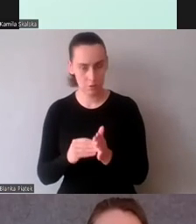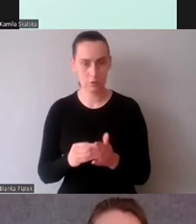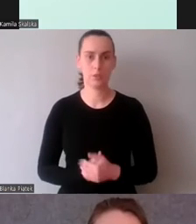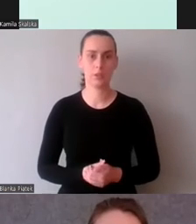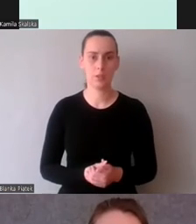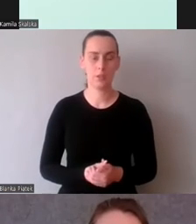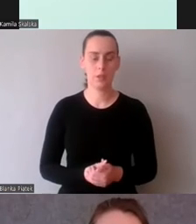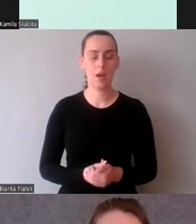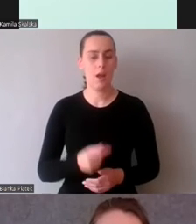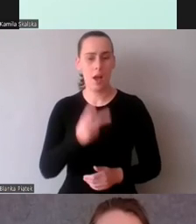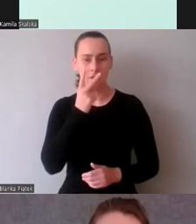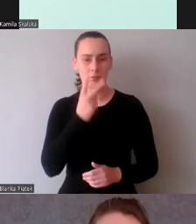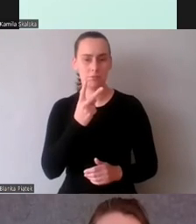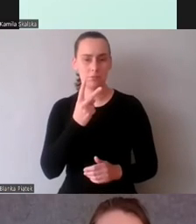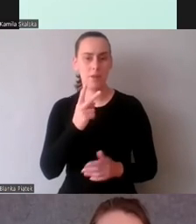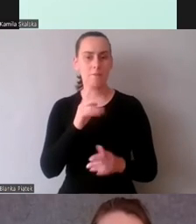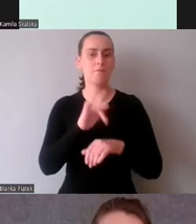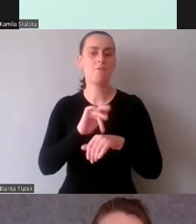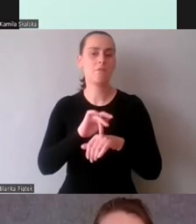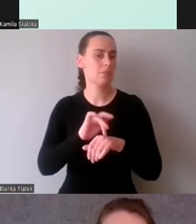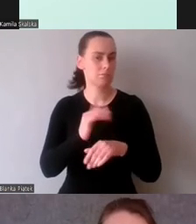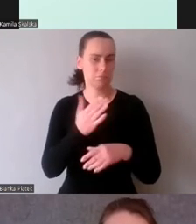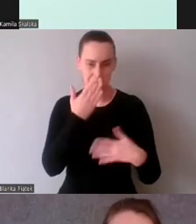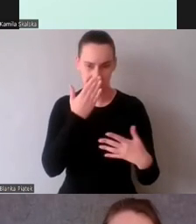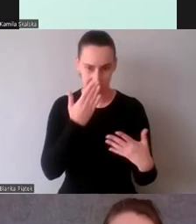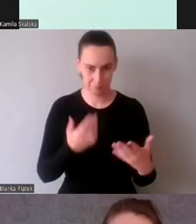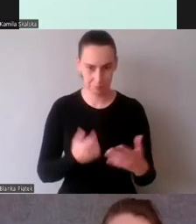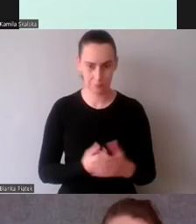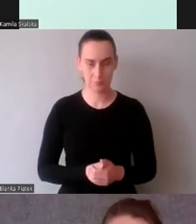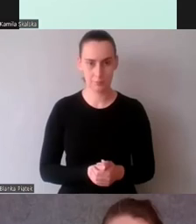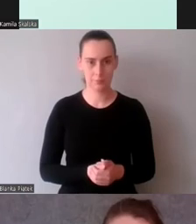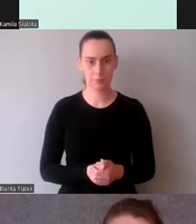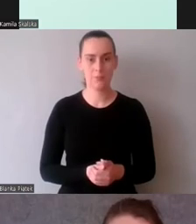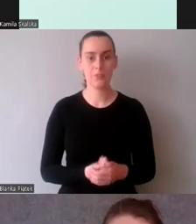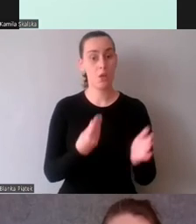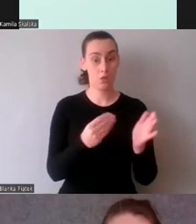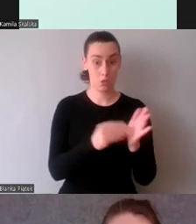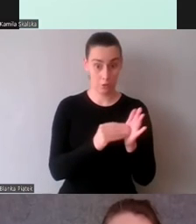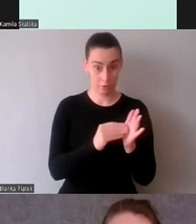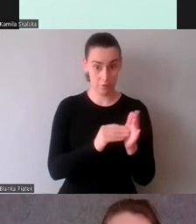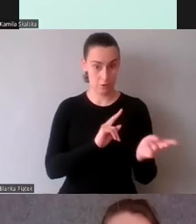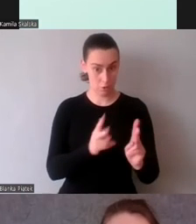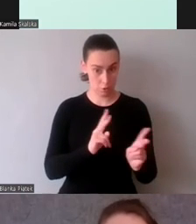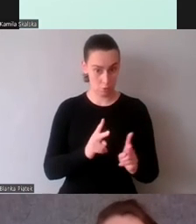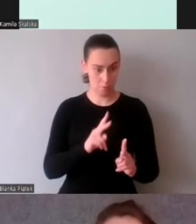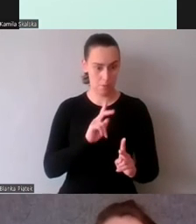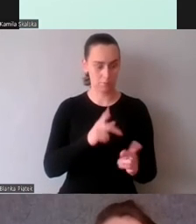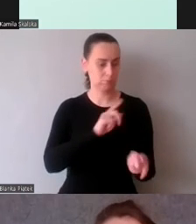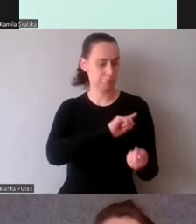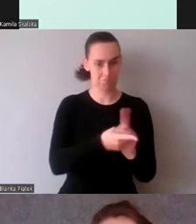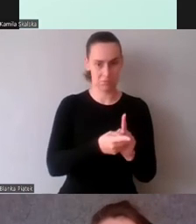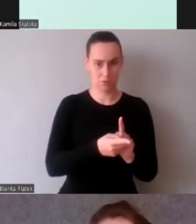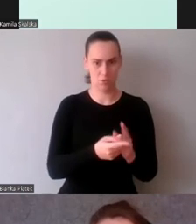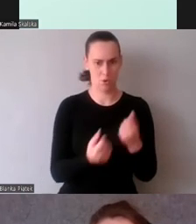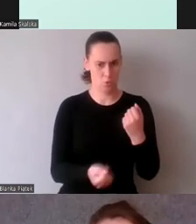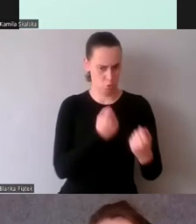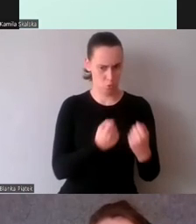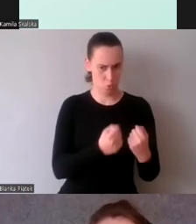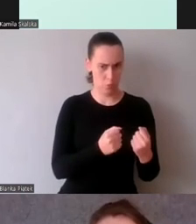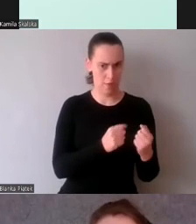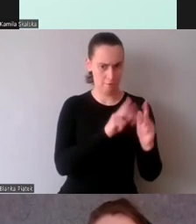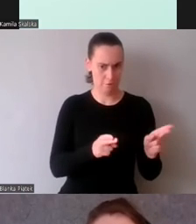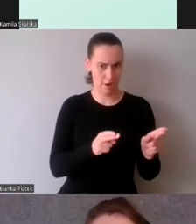Widzieliśmy następujące rezultaty. Doświadczenie tłumacze szybciej tłumaczyli skomplikowane fragmenty niż tłumacze